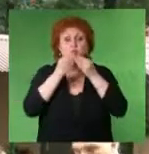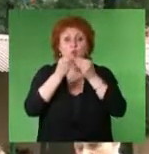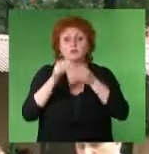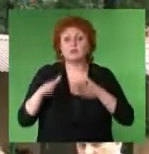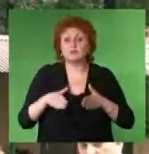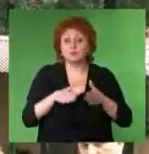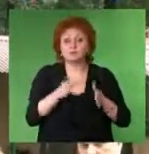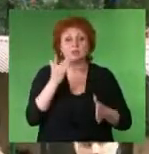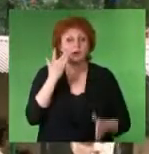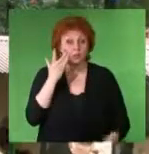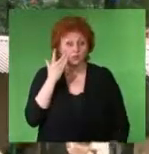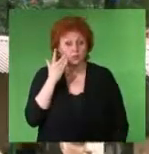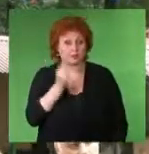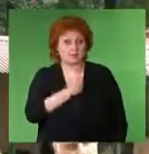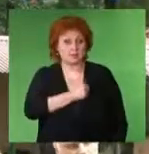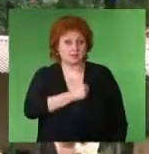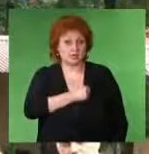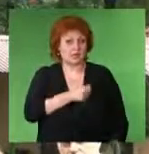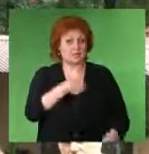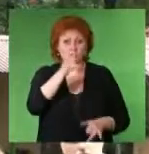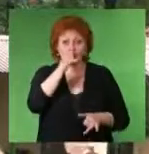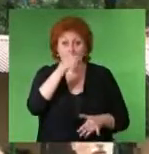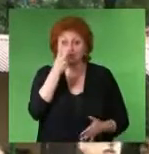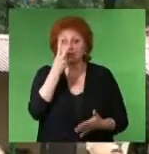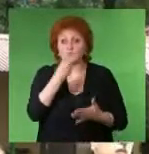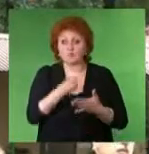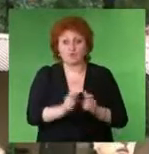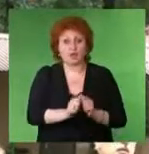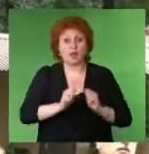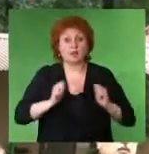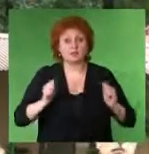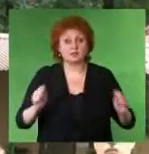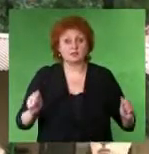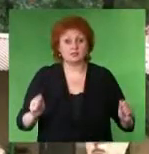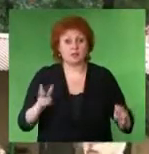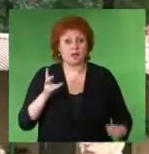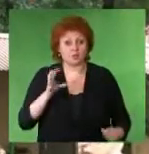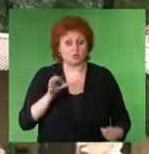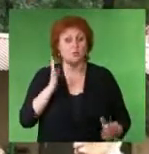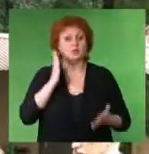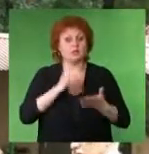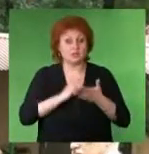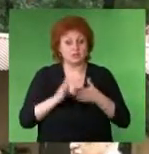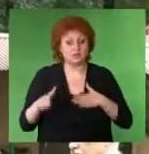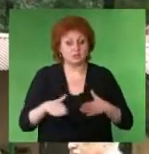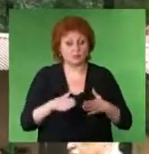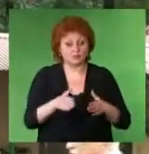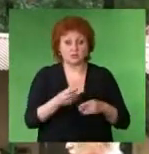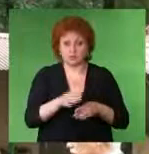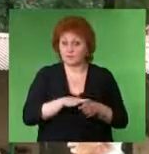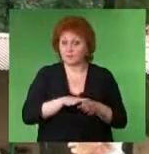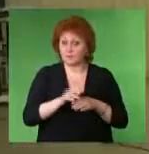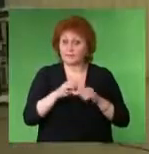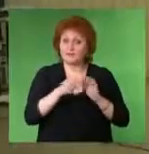духовных путей, которые мы, к сожалению, не можем обозначить открыто в нашем обществе Но они есть, и мы этих путей